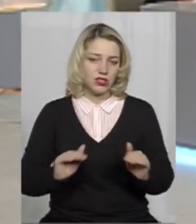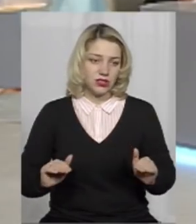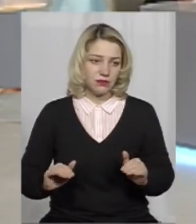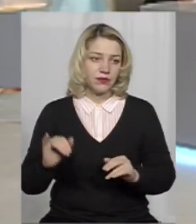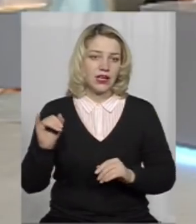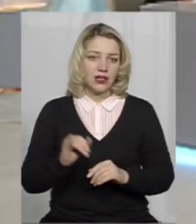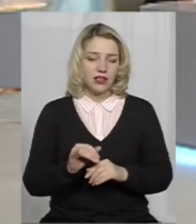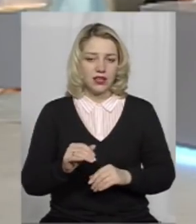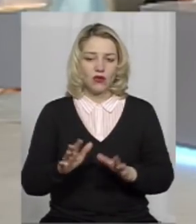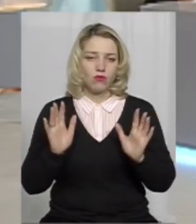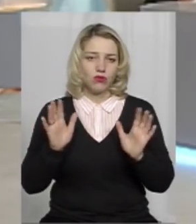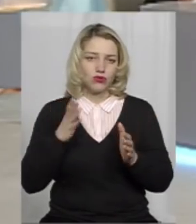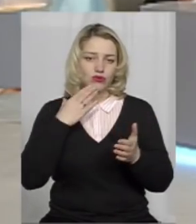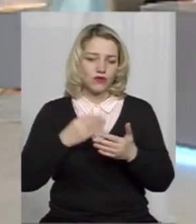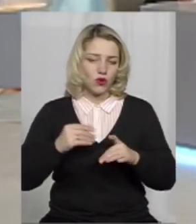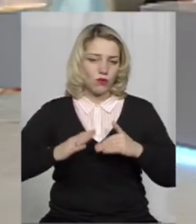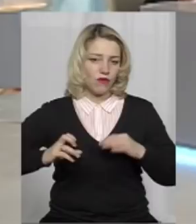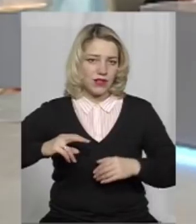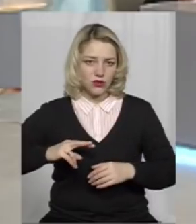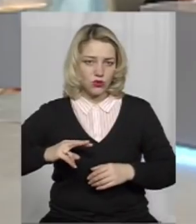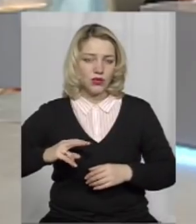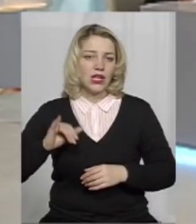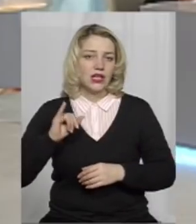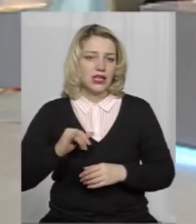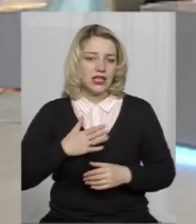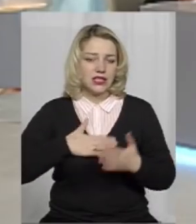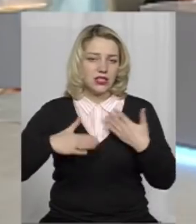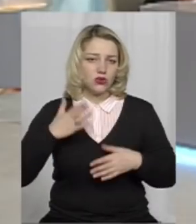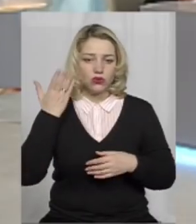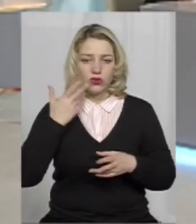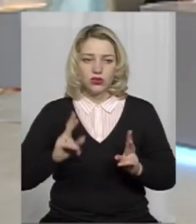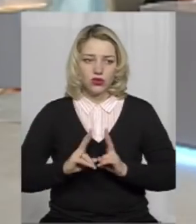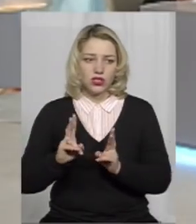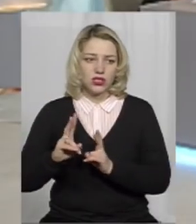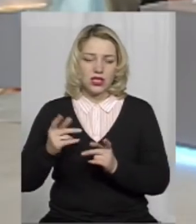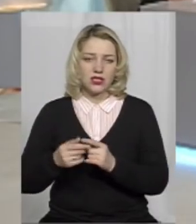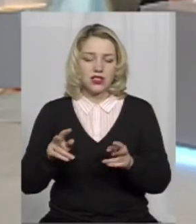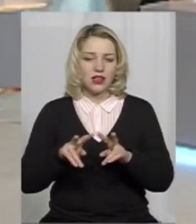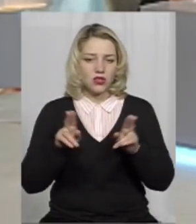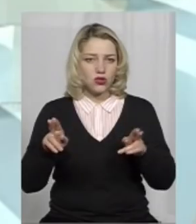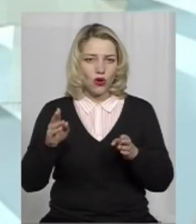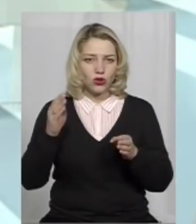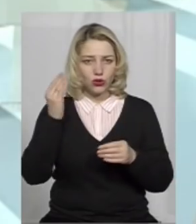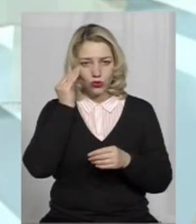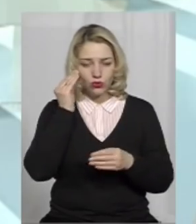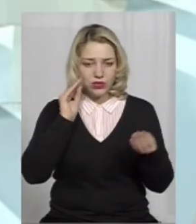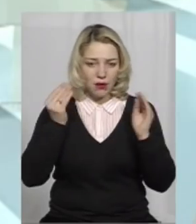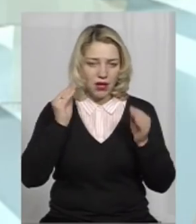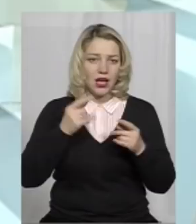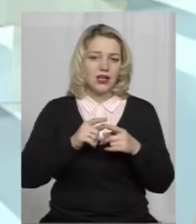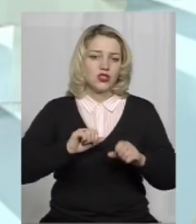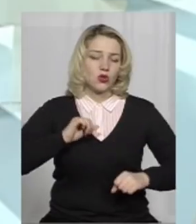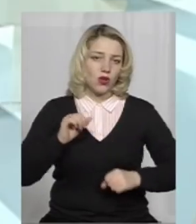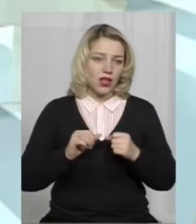І обожнюю свою професію. І тішусь, коли зустрічаюся з однодумцями, з колегами,